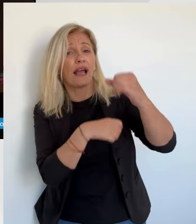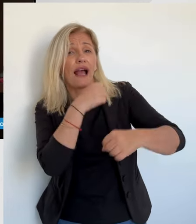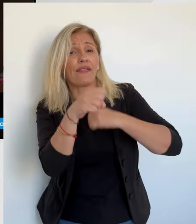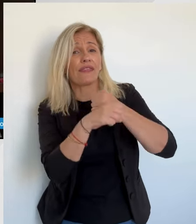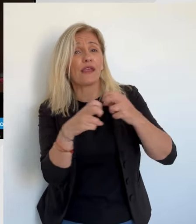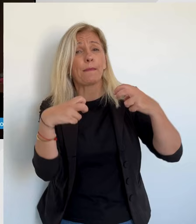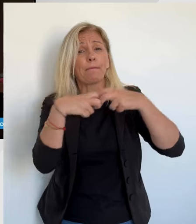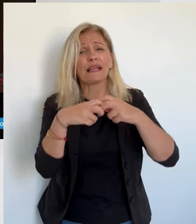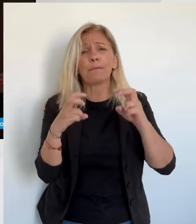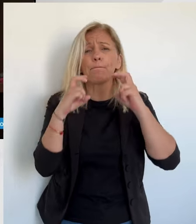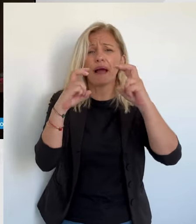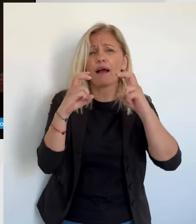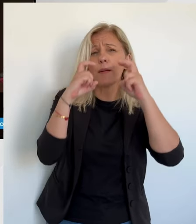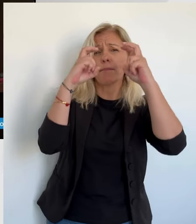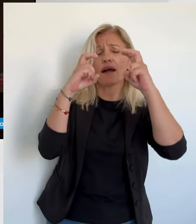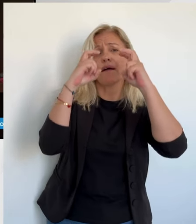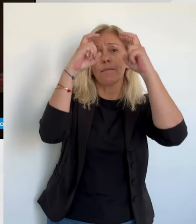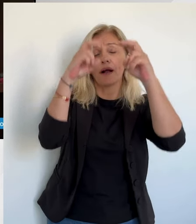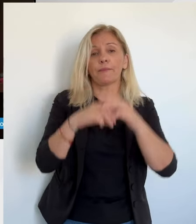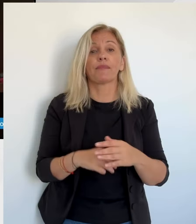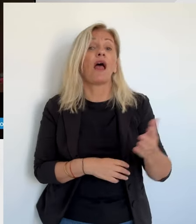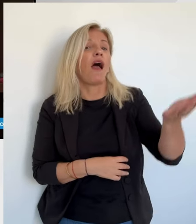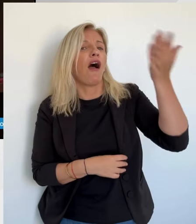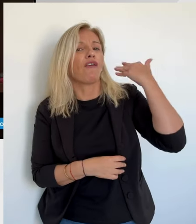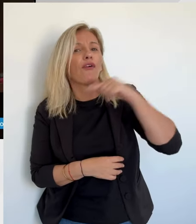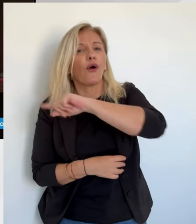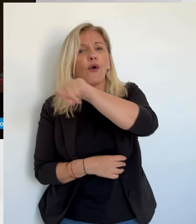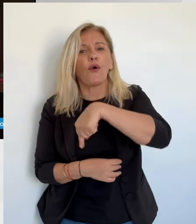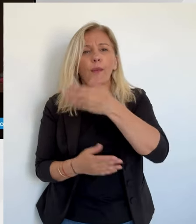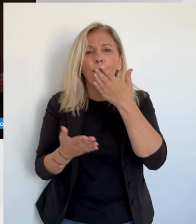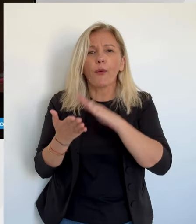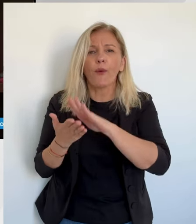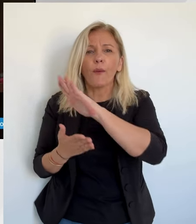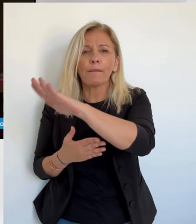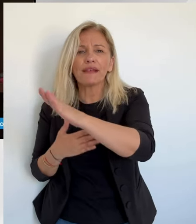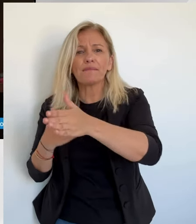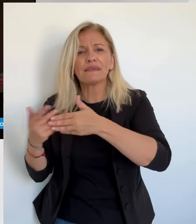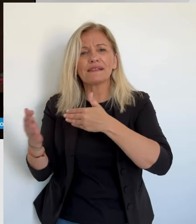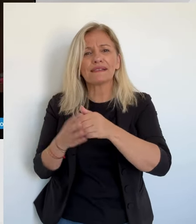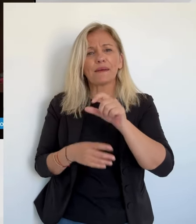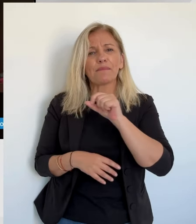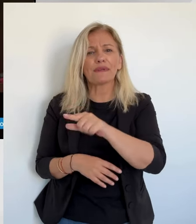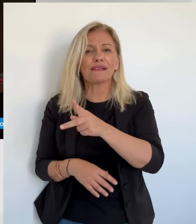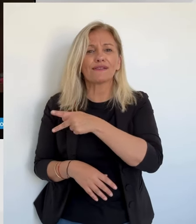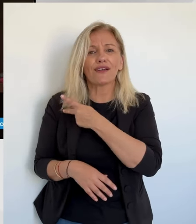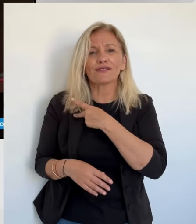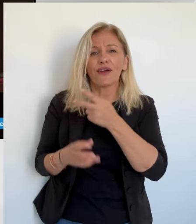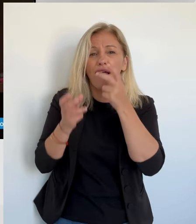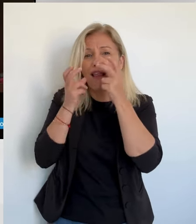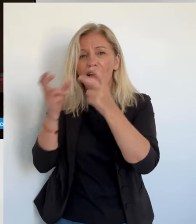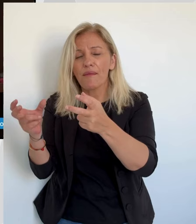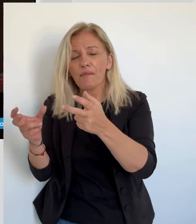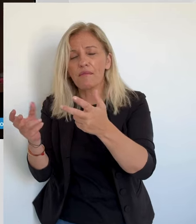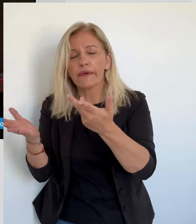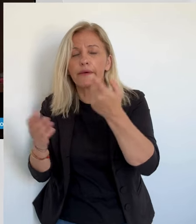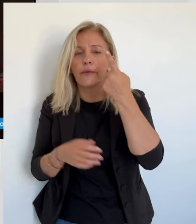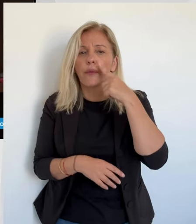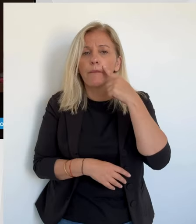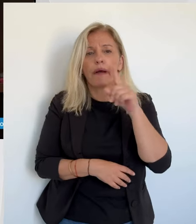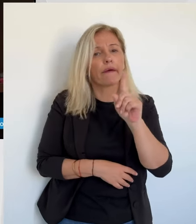Ce n pas véritablement une revalorisation, c'est un rattrapage en lien pour compenser l'inflation depuis différentes années.